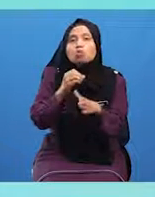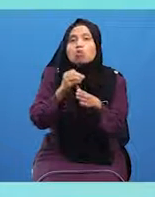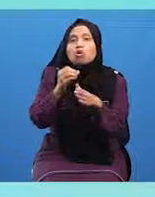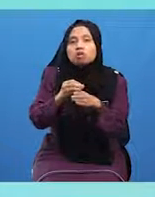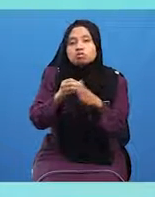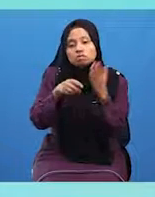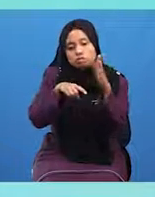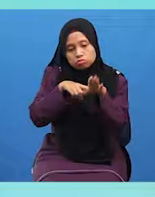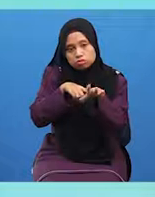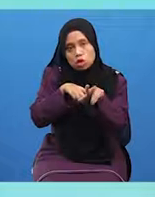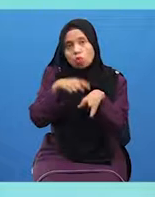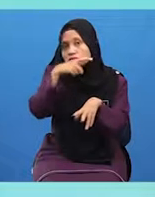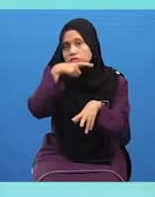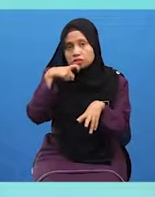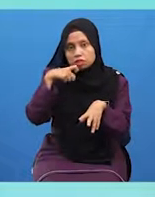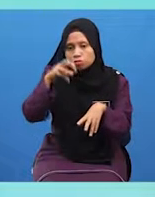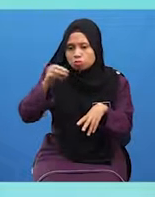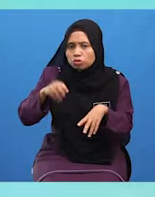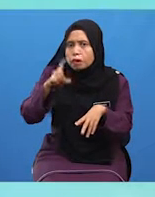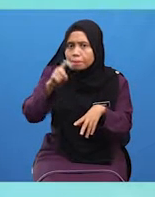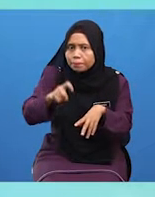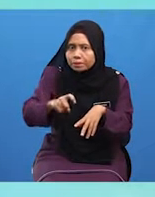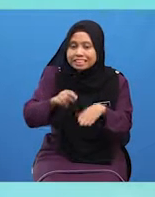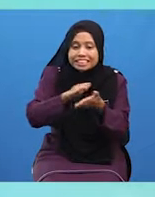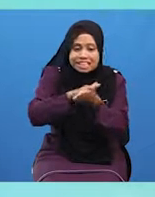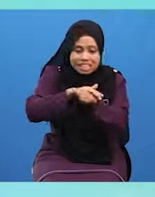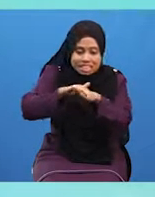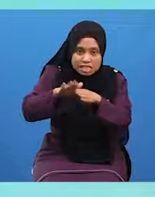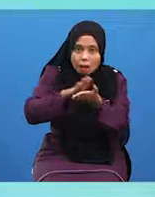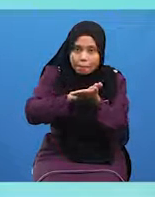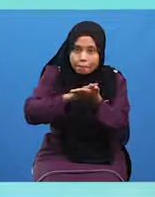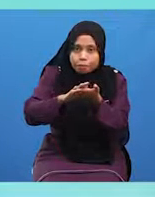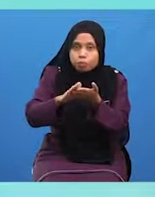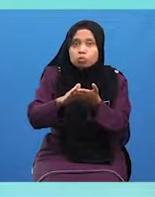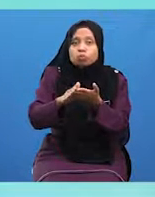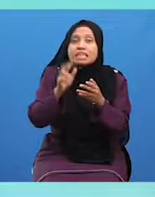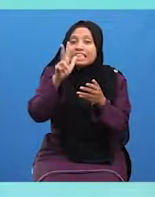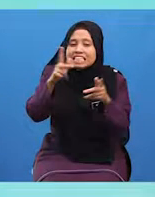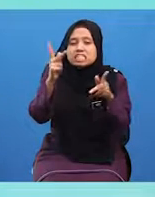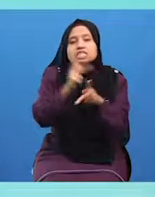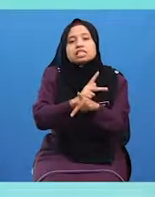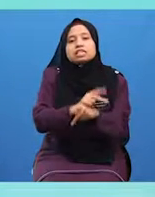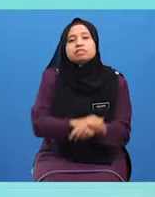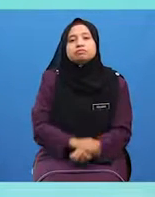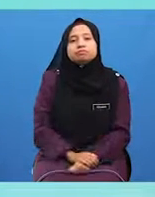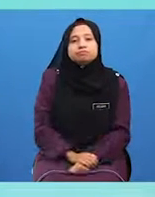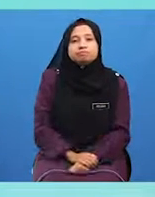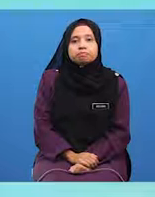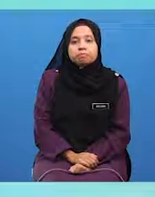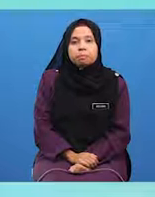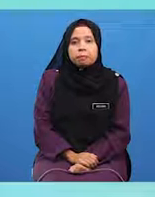kering Murid-murid hendaklah Menyapu kubul atau dubur Sebanyak tiga kali sapuan